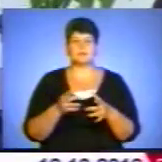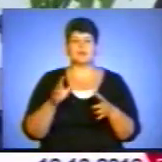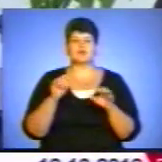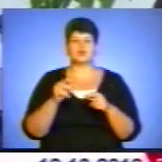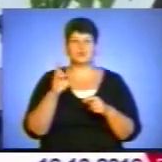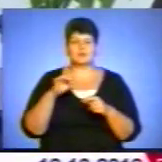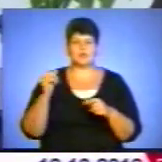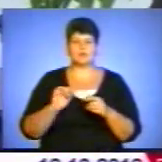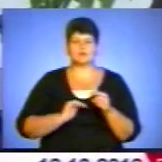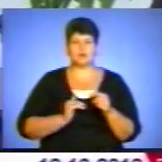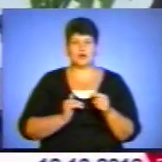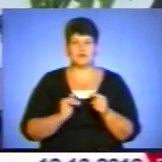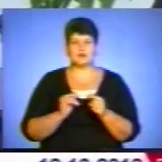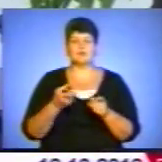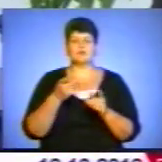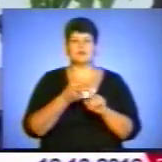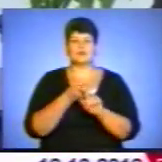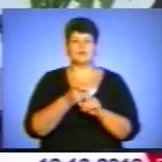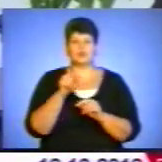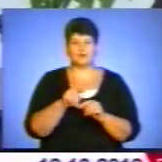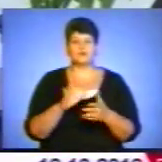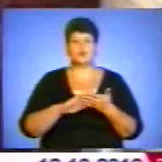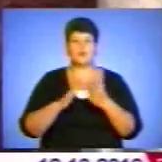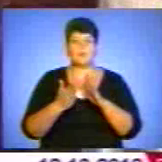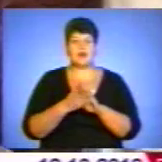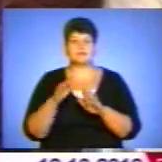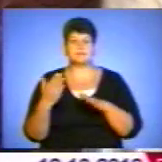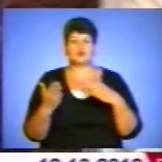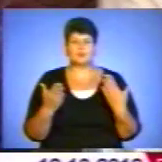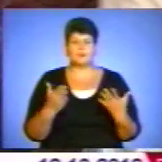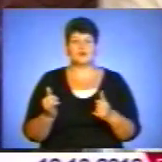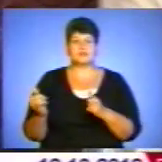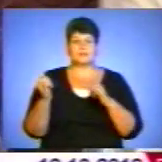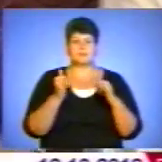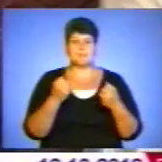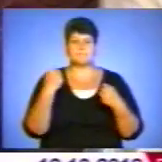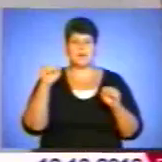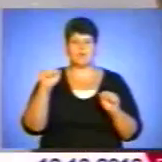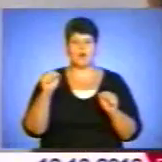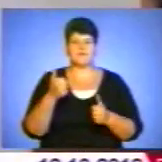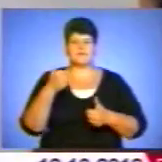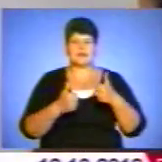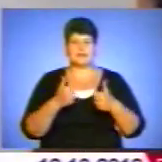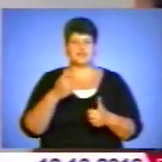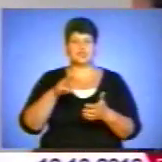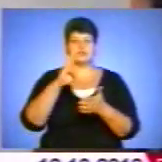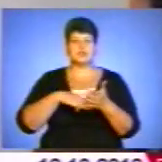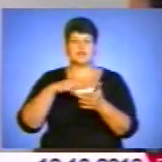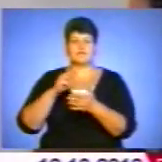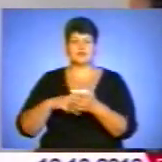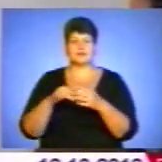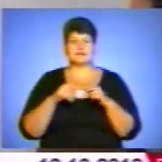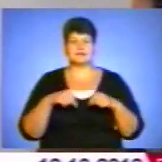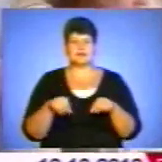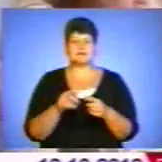підприємців полягають у тому, що вони домовляються між собою про забезпечення перемоги у тендері. Штрафні санкції на ці дії